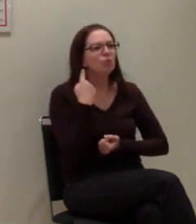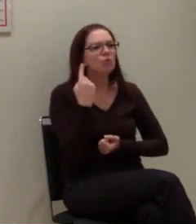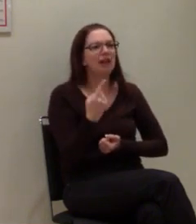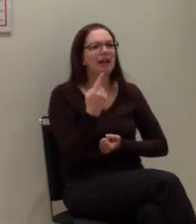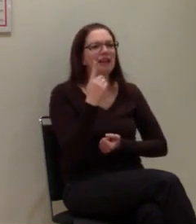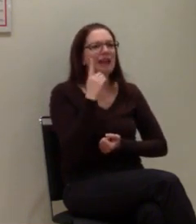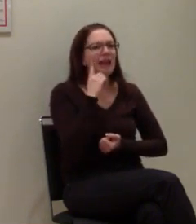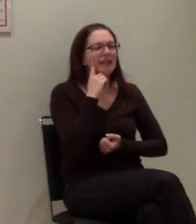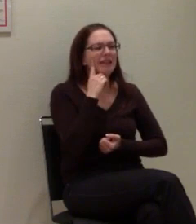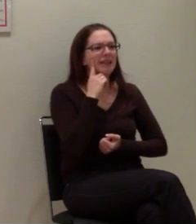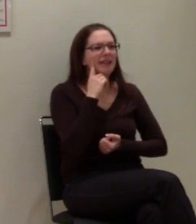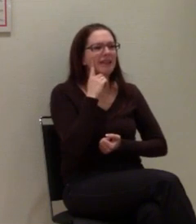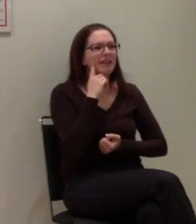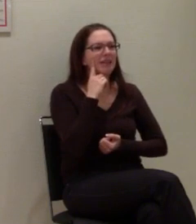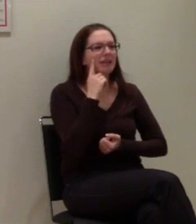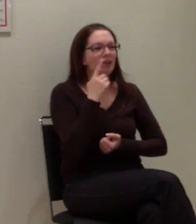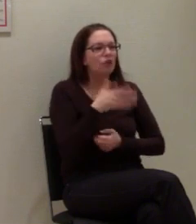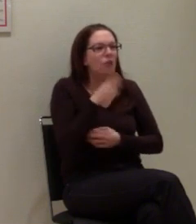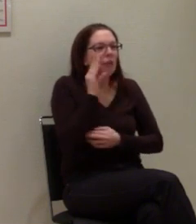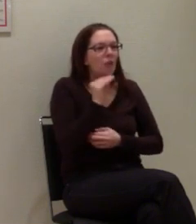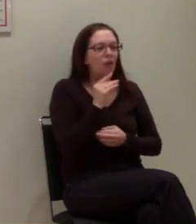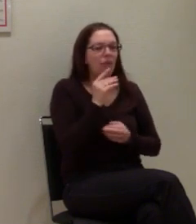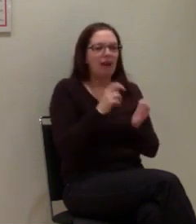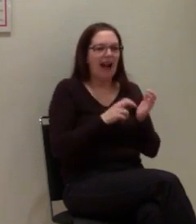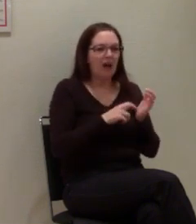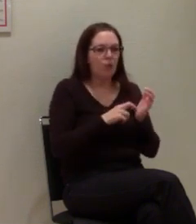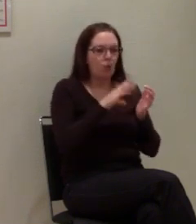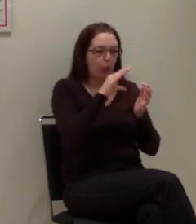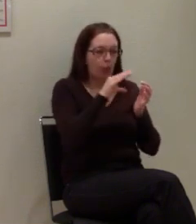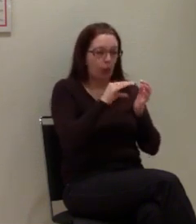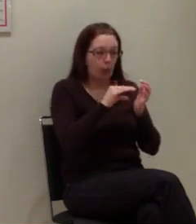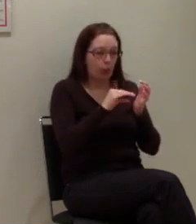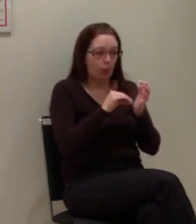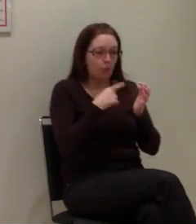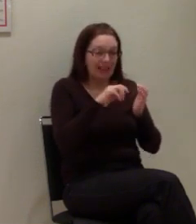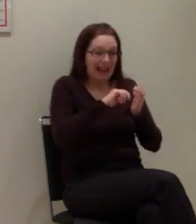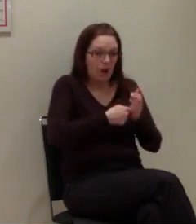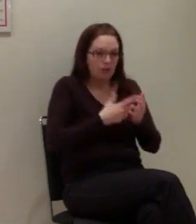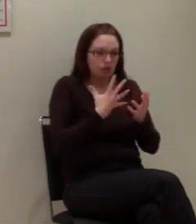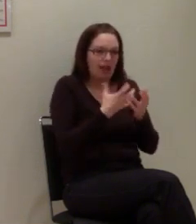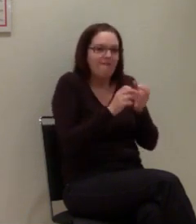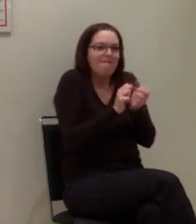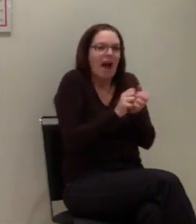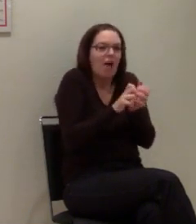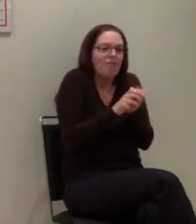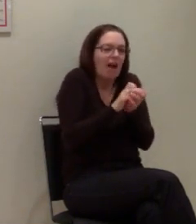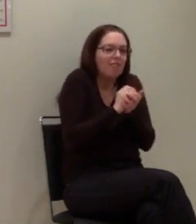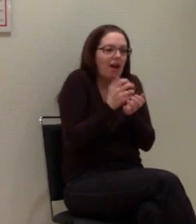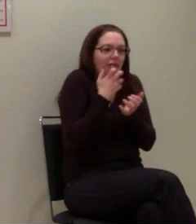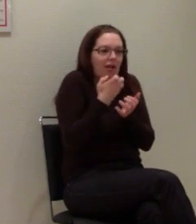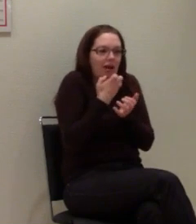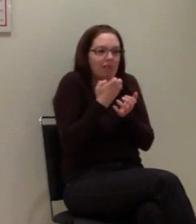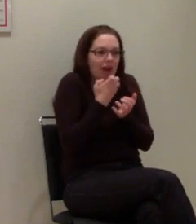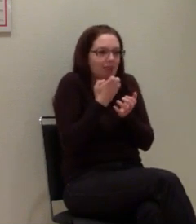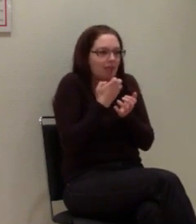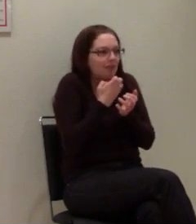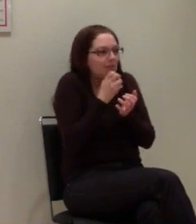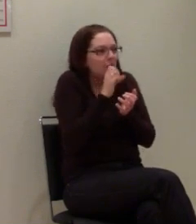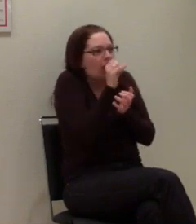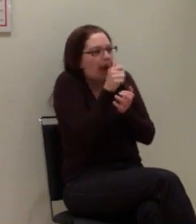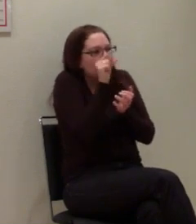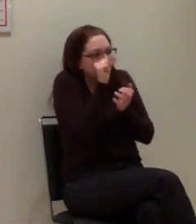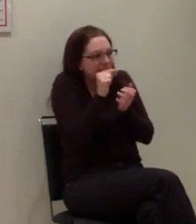warm gehalten, weil er gehört hat, wenn man den Akku aufwärmt, dass er nochmal ein bisschen Restenergie bekommt. Und es hat dann tatsächlich noch